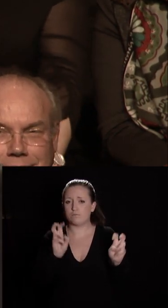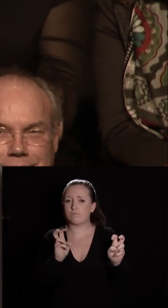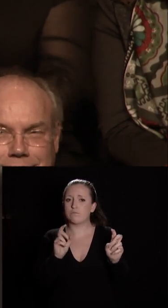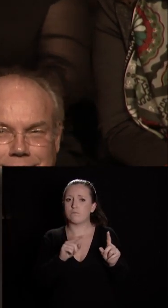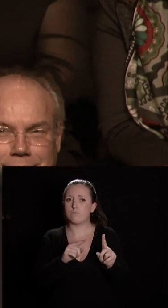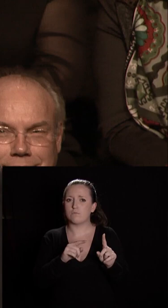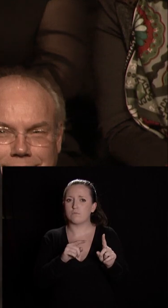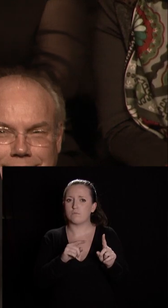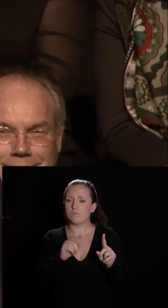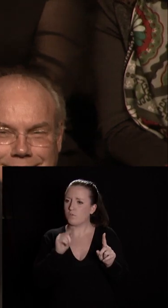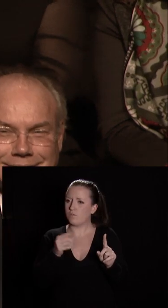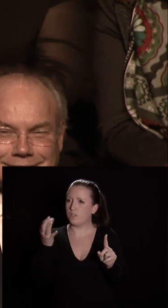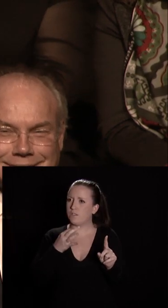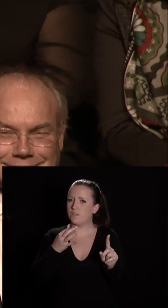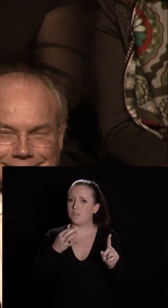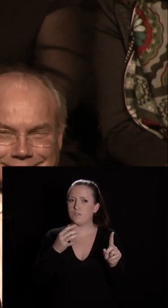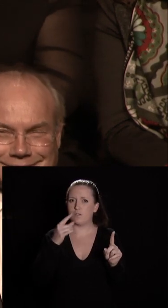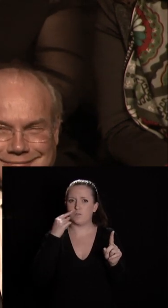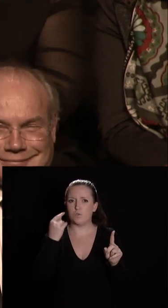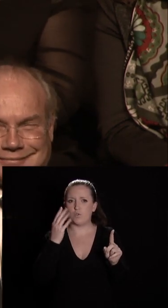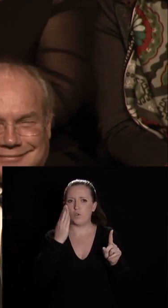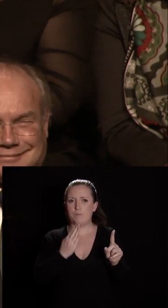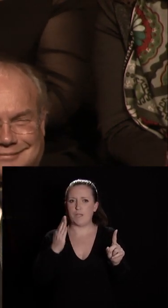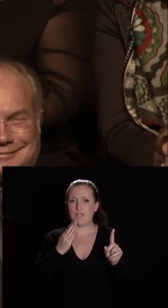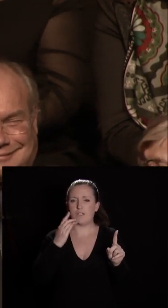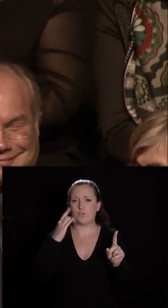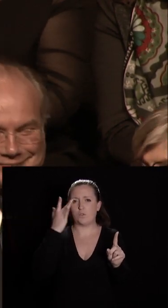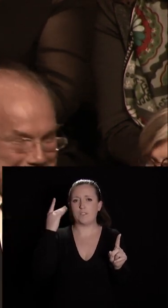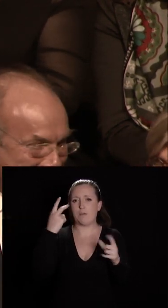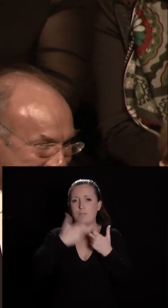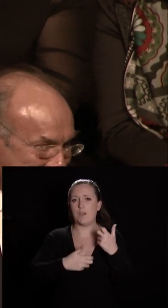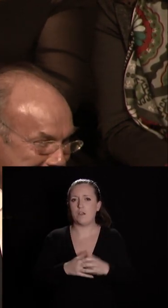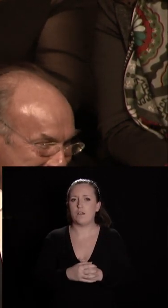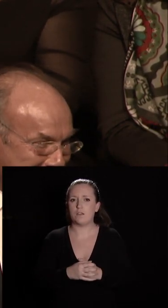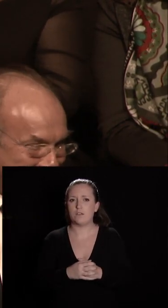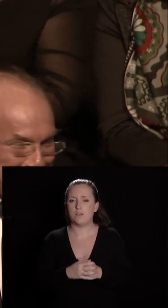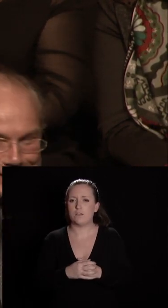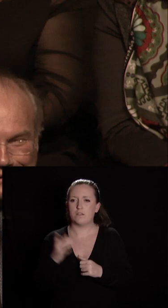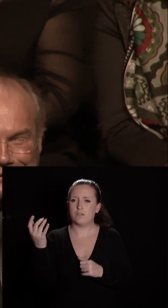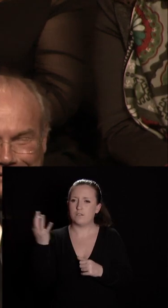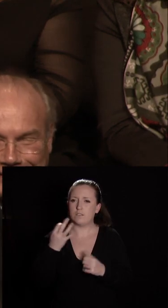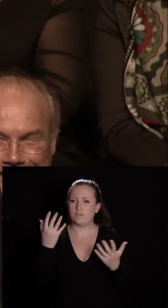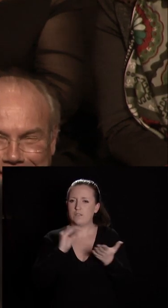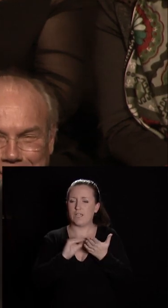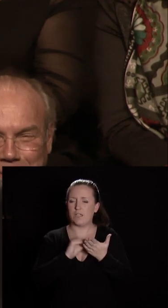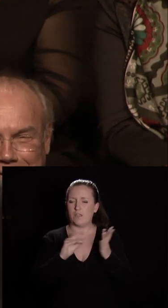il n pas fréquent qu'on le cite lui Jean-Henri de Bernardin de Saint-Pierre écoutez bien ce qu'il écrivait